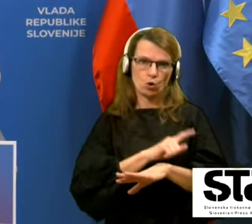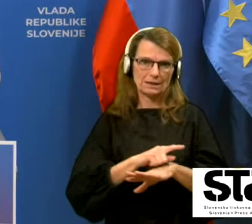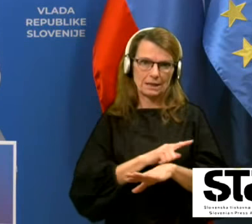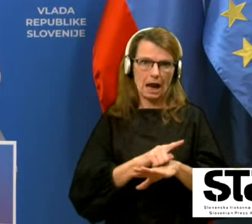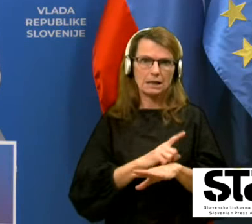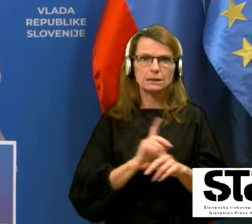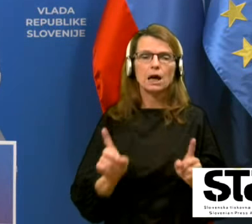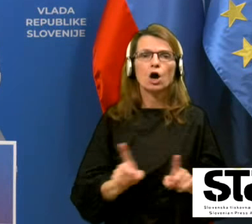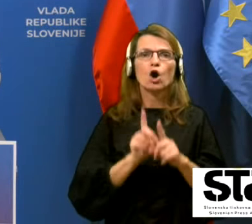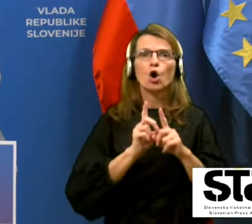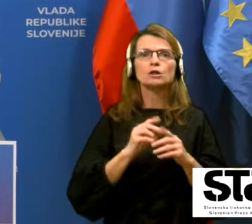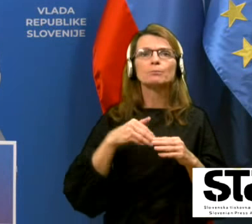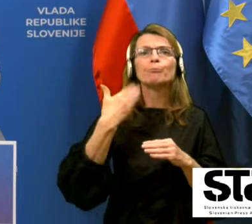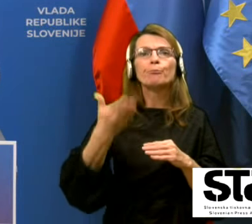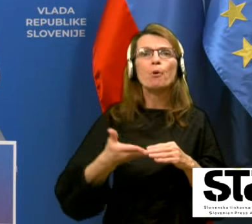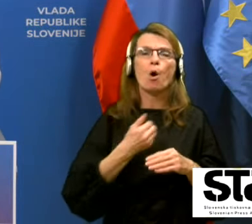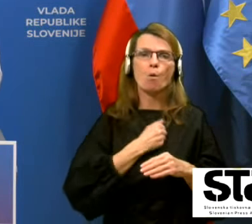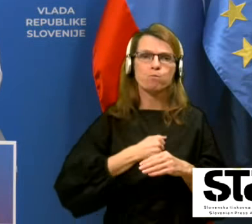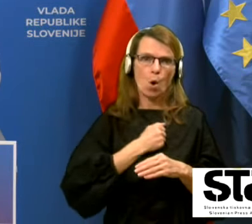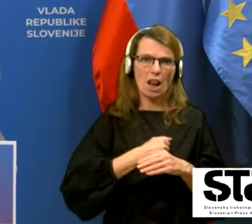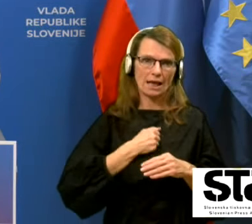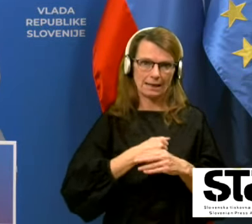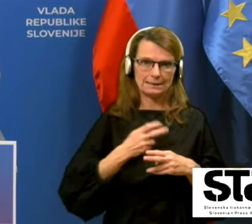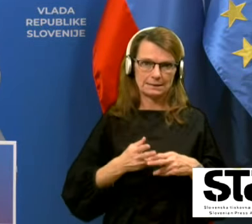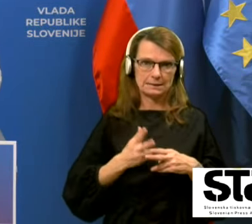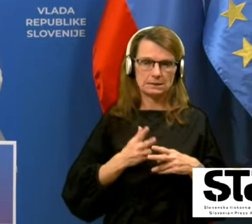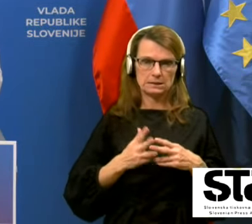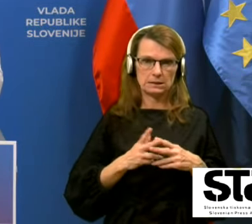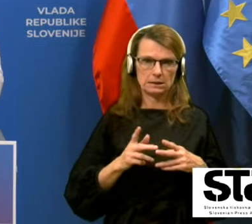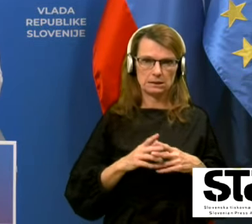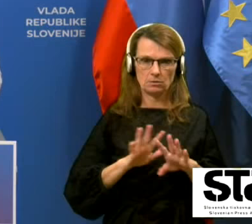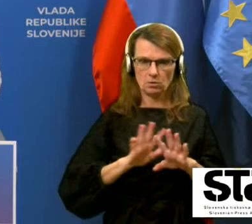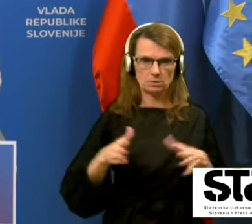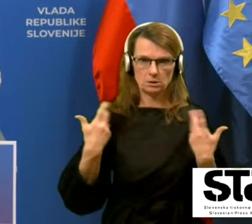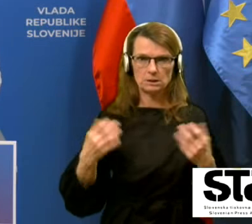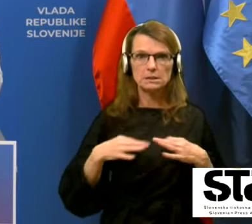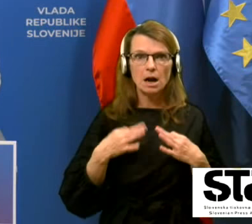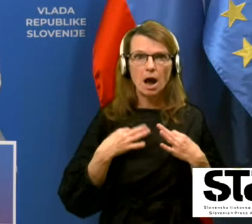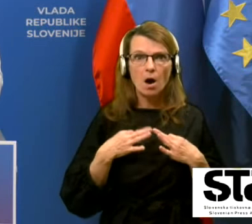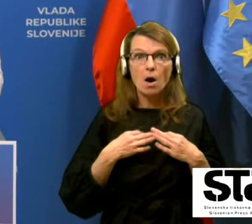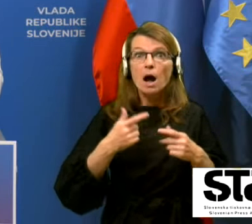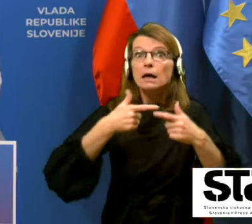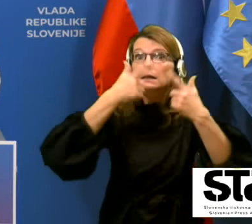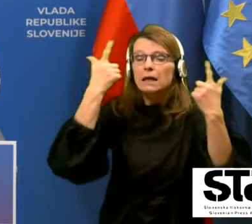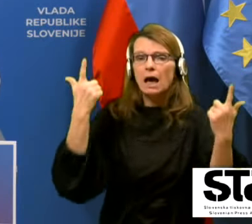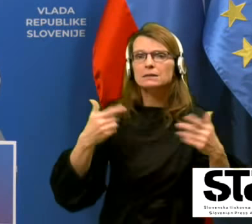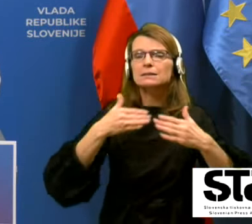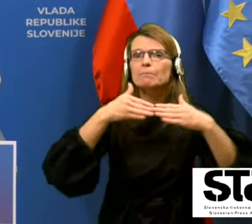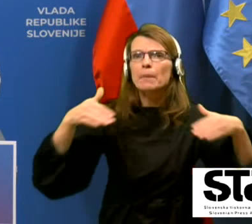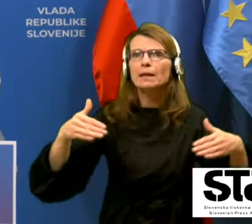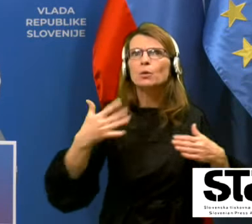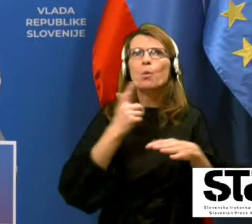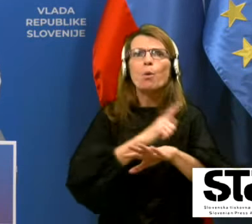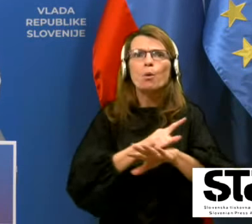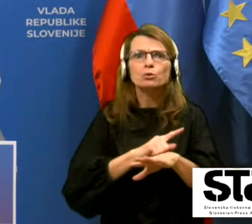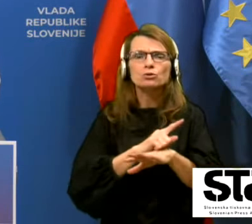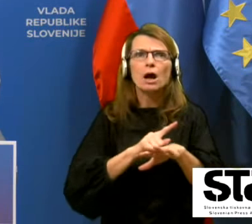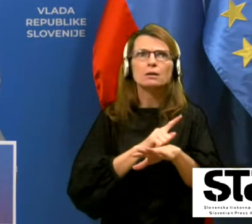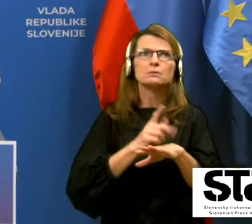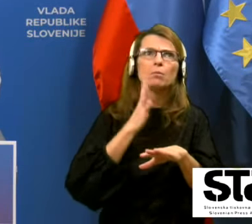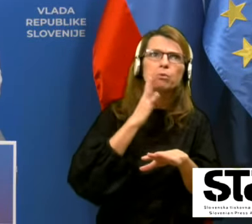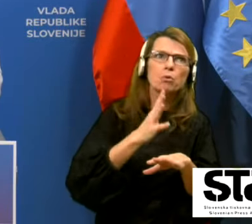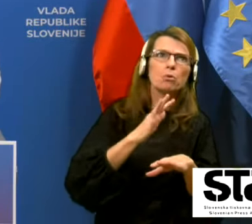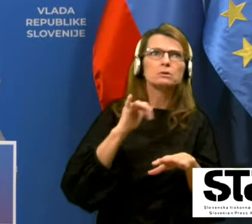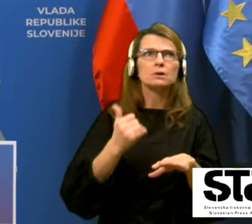po preboleli bolezni. Vem, da vsi si želijo, da damo tisti jasen mejnika, koliko točno časa je in koliko